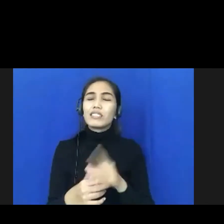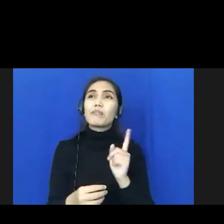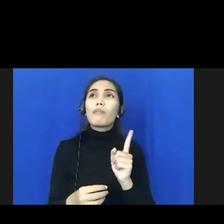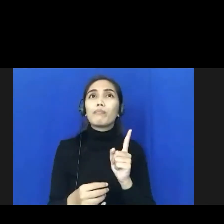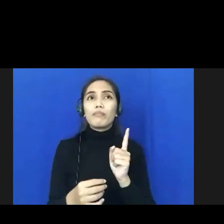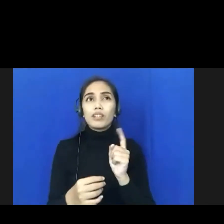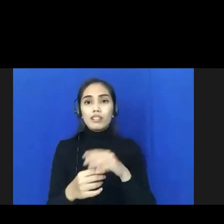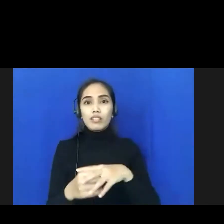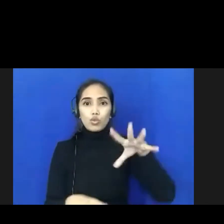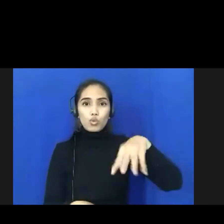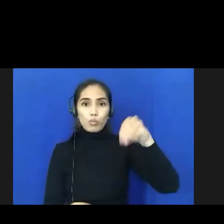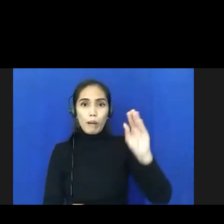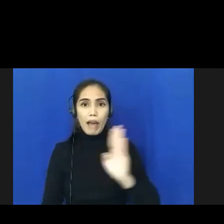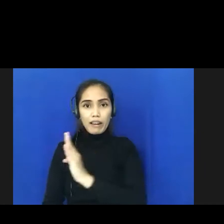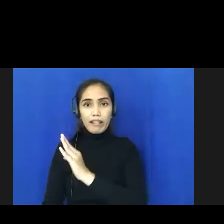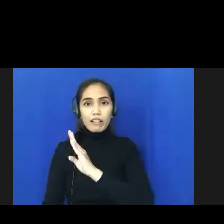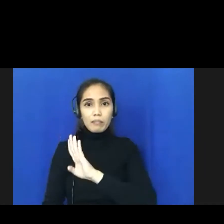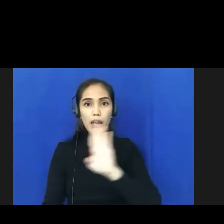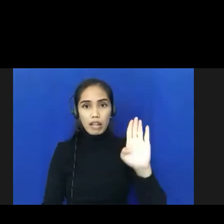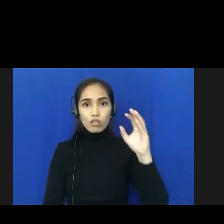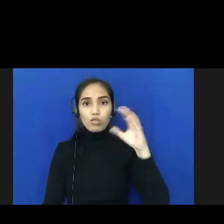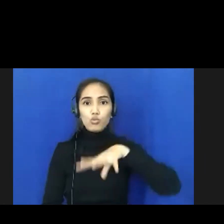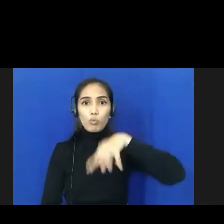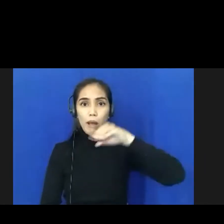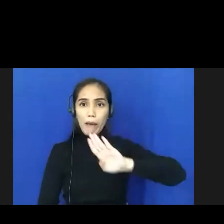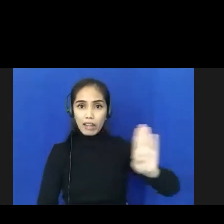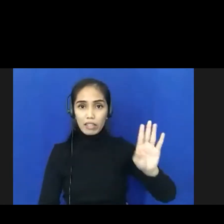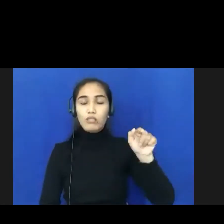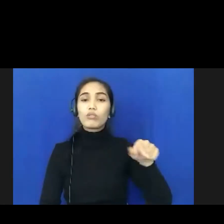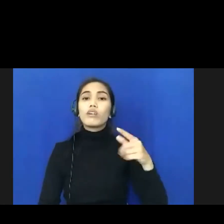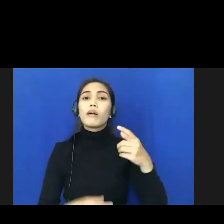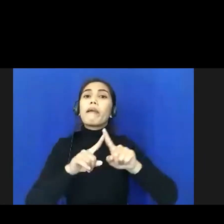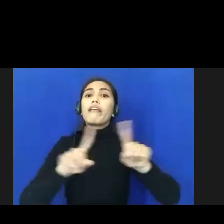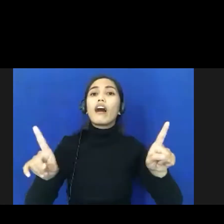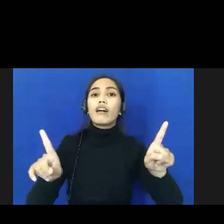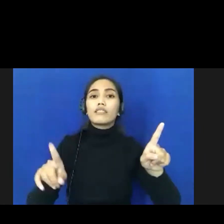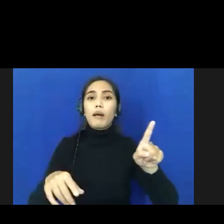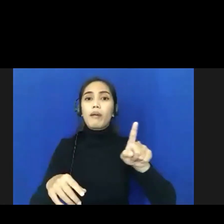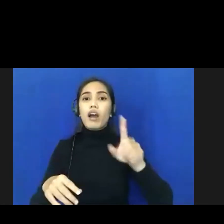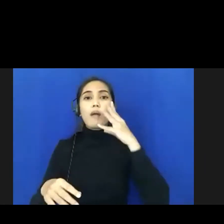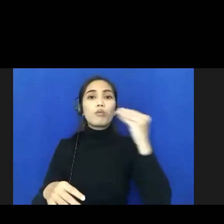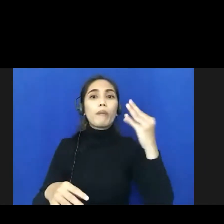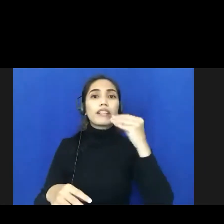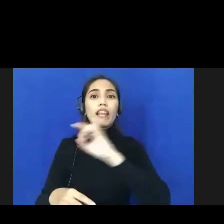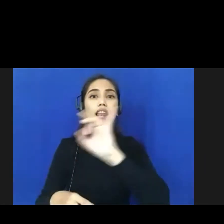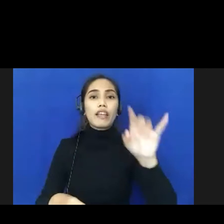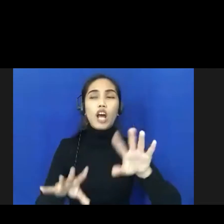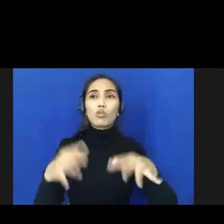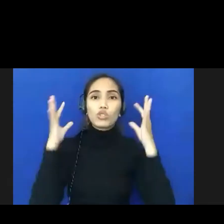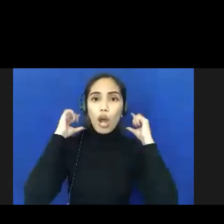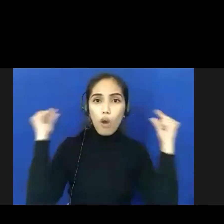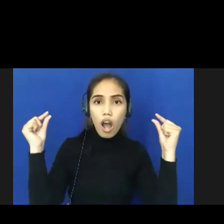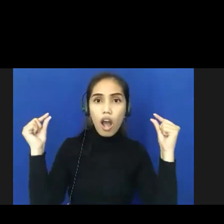Kabupaten Sumbah Barat ini beda dengan di Kabupaten-Kabupaten yang mungkin kalau di Jawa atau di